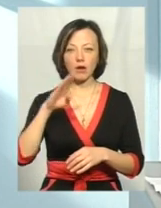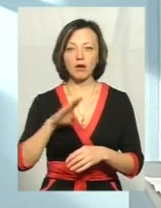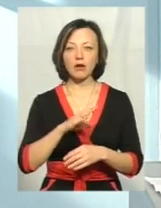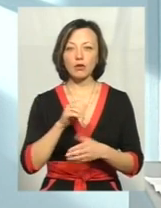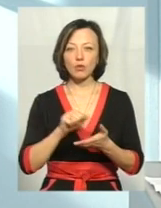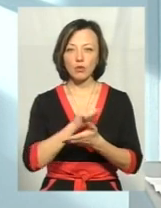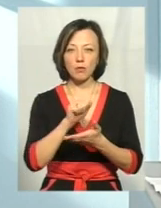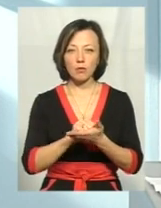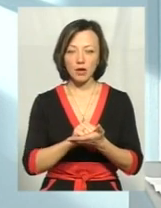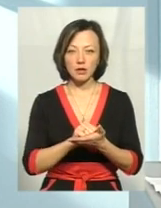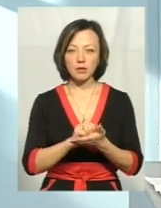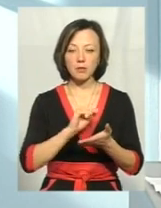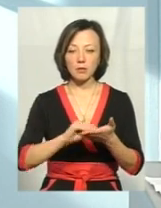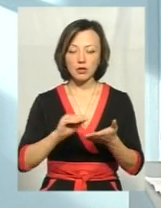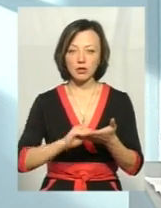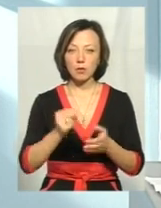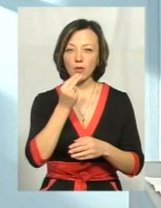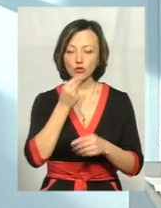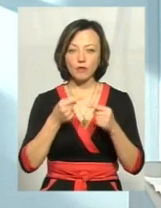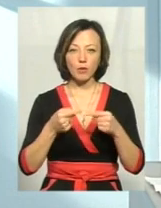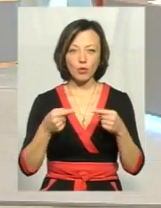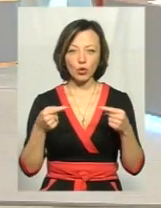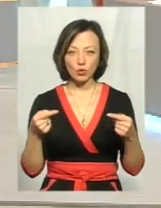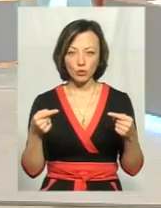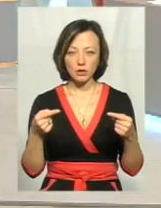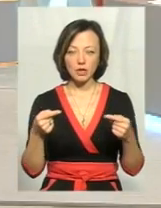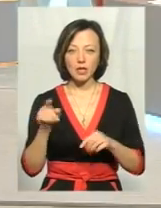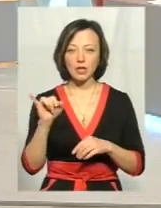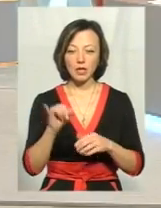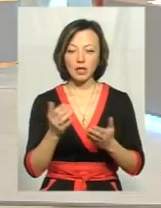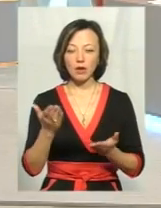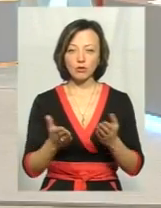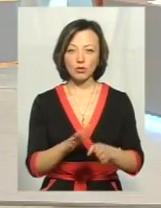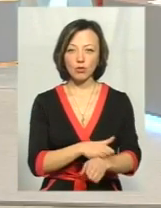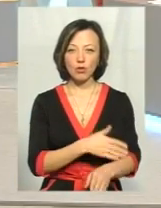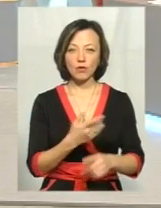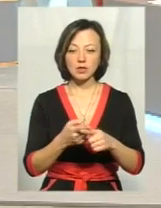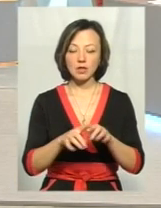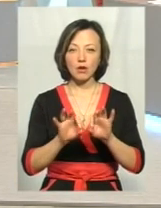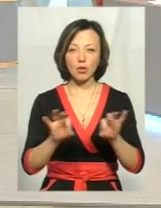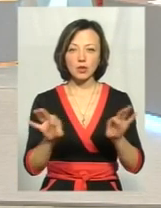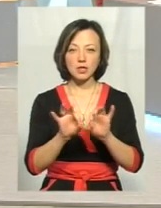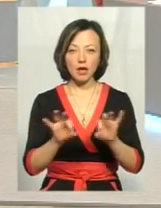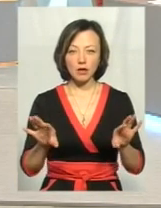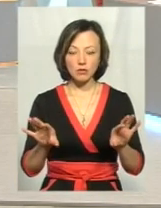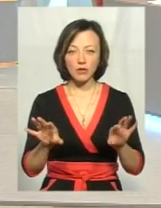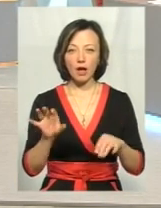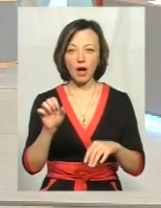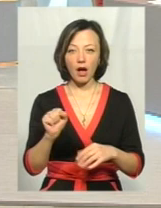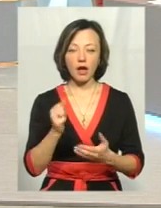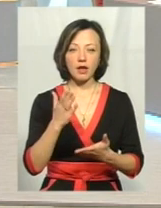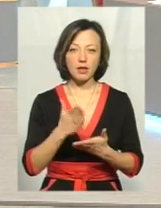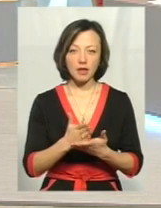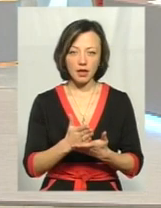документах пишуться, що питна вода – це харчовий продукт. І якщо це довго роз'яснювати, а є